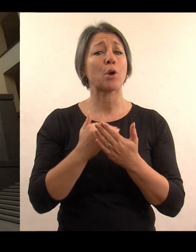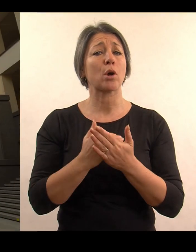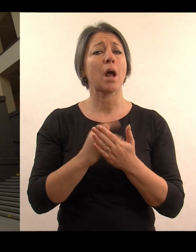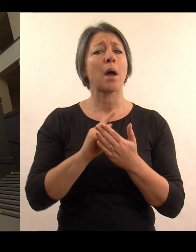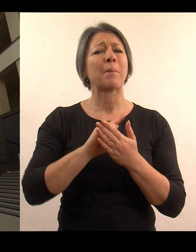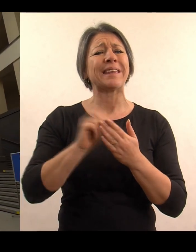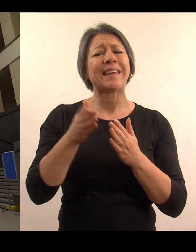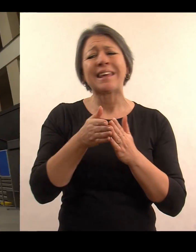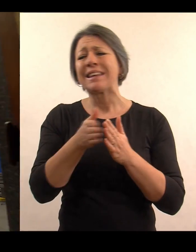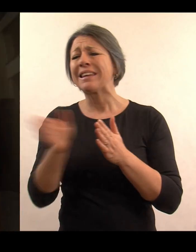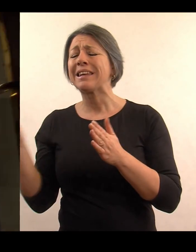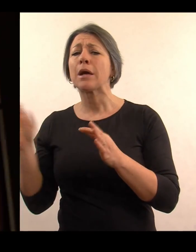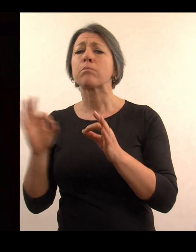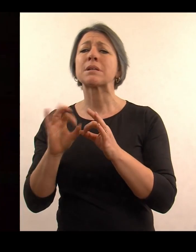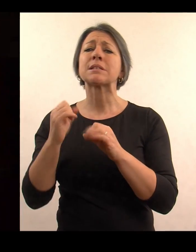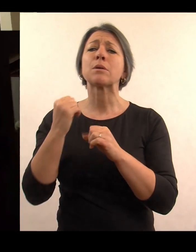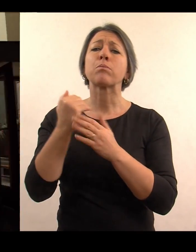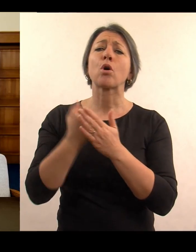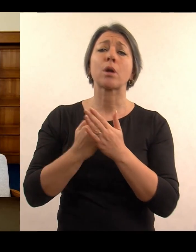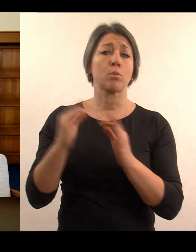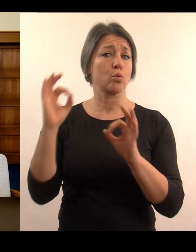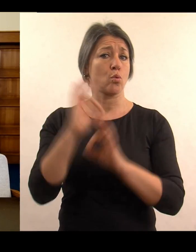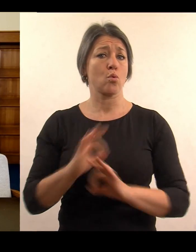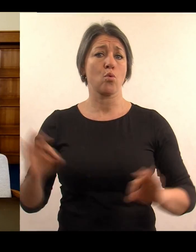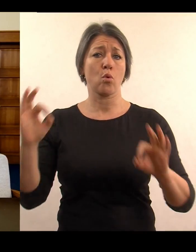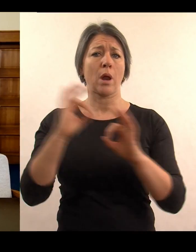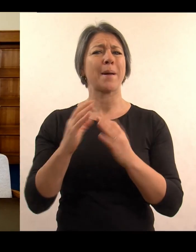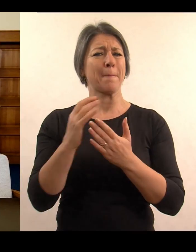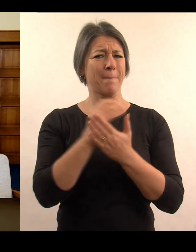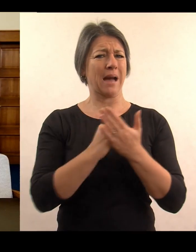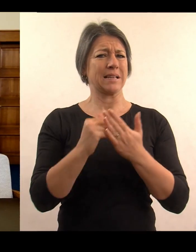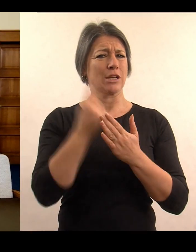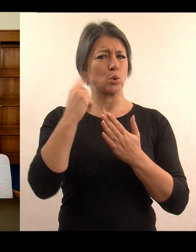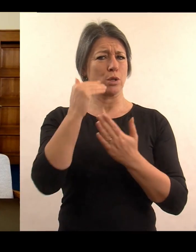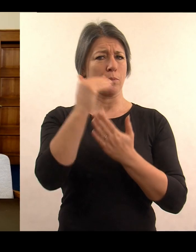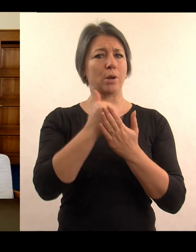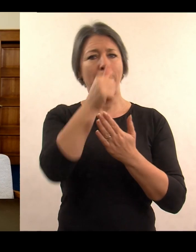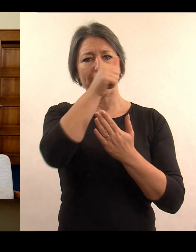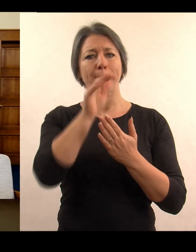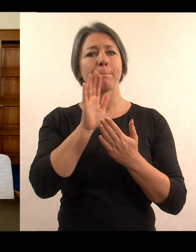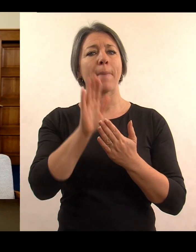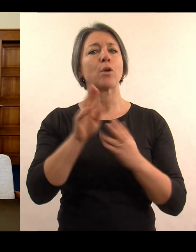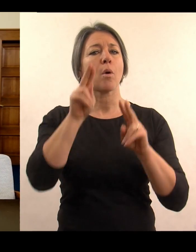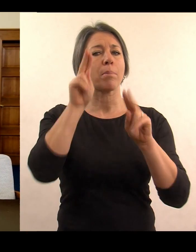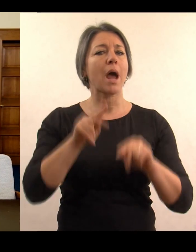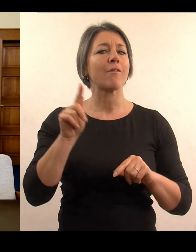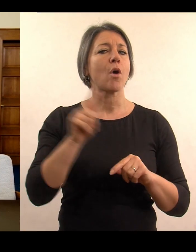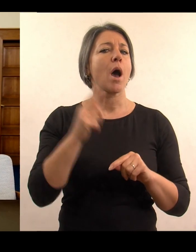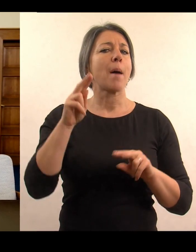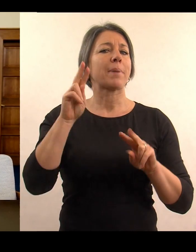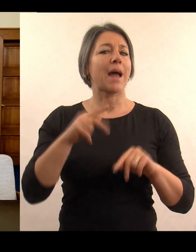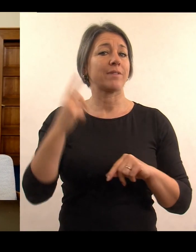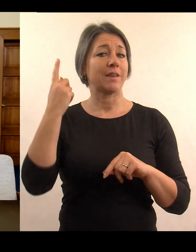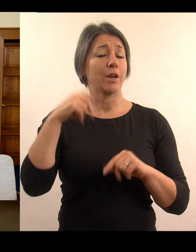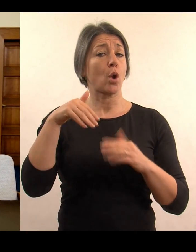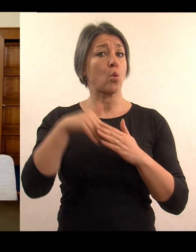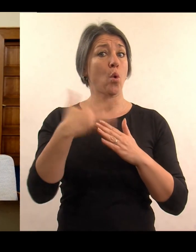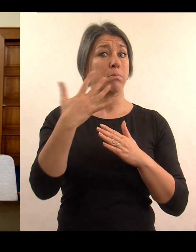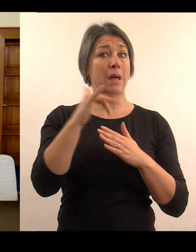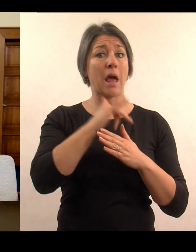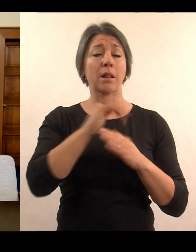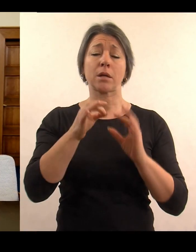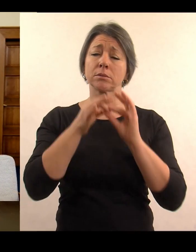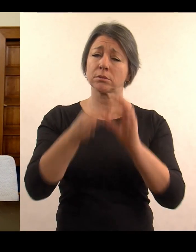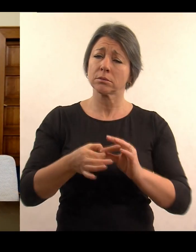bakalářské studijní programy. Ten magisterský studijní program se jmenuje Právo a právní věda a jde o pětileté nedělené